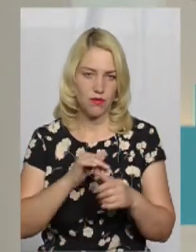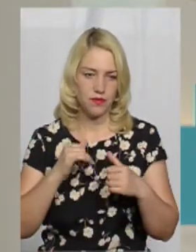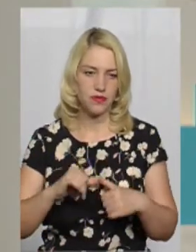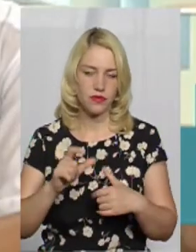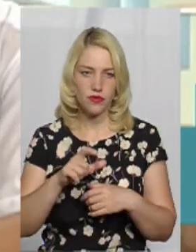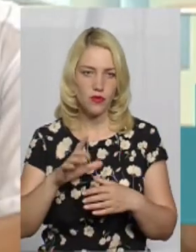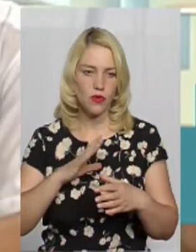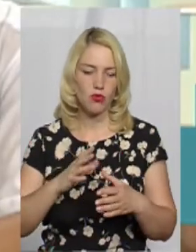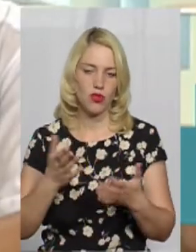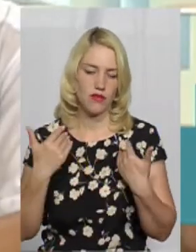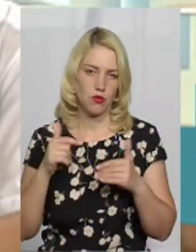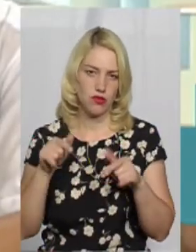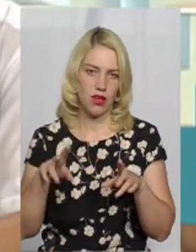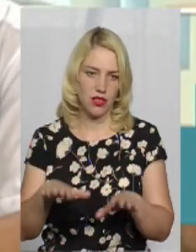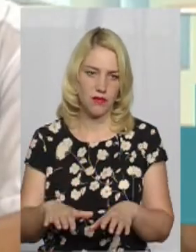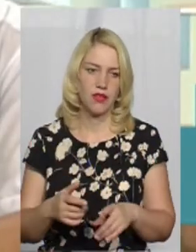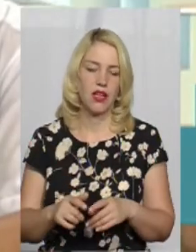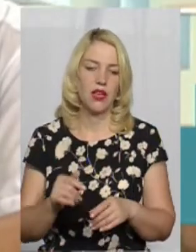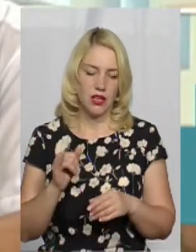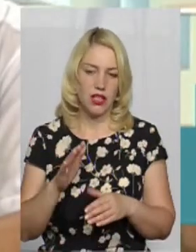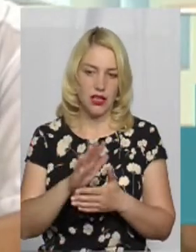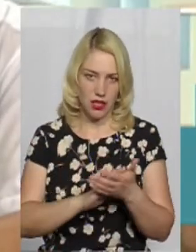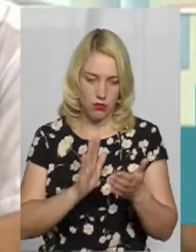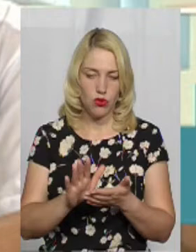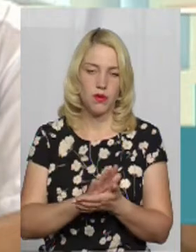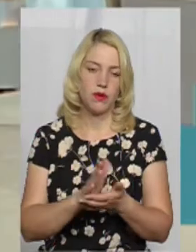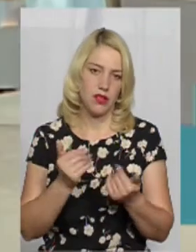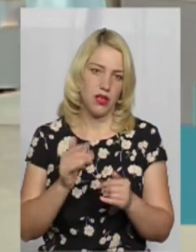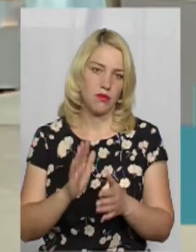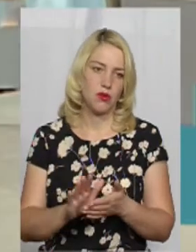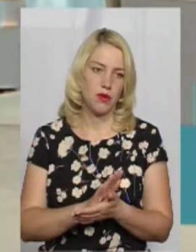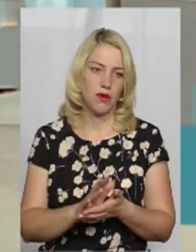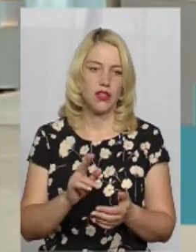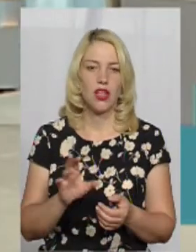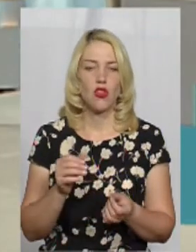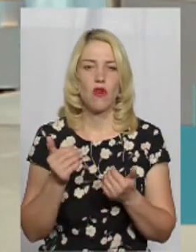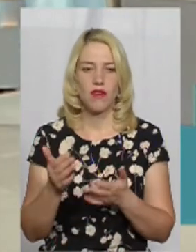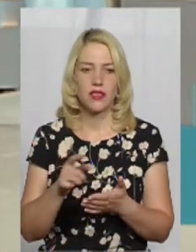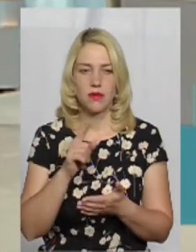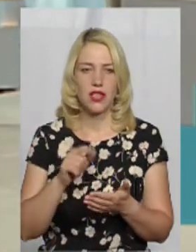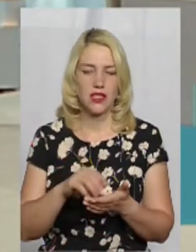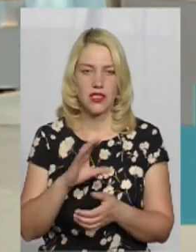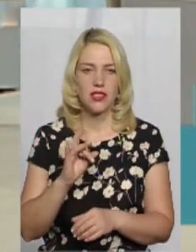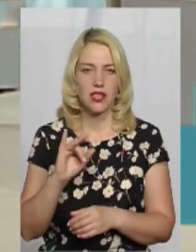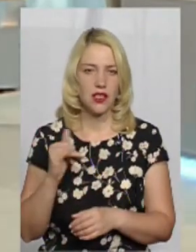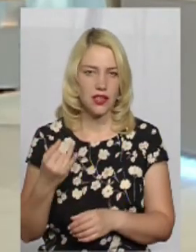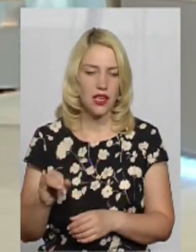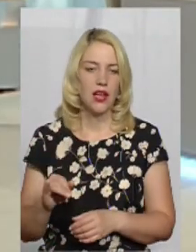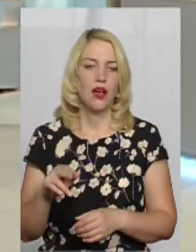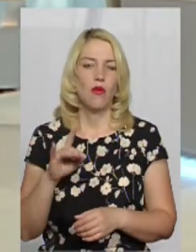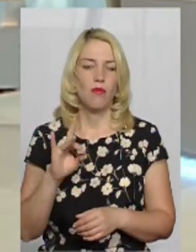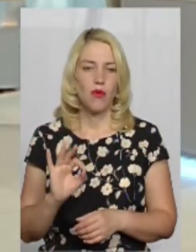в належному стані? Так, звичайно. Ну, тепер вже до вас запитання, пане Сергію, про